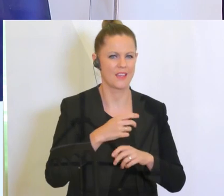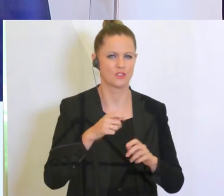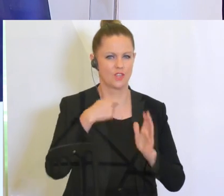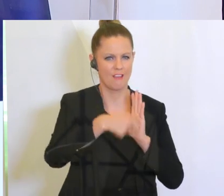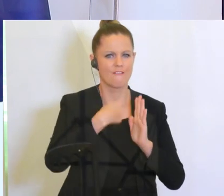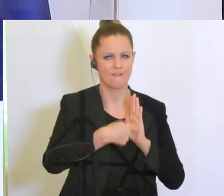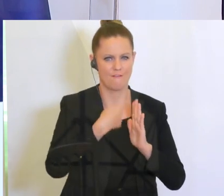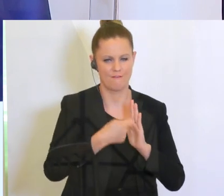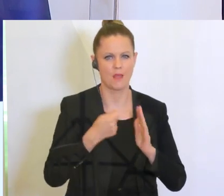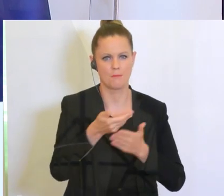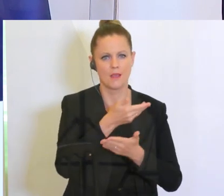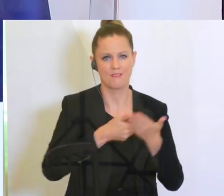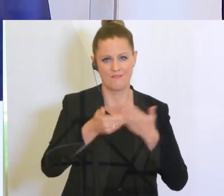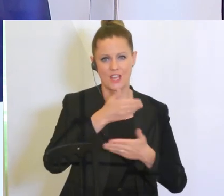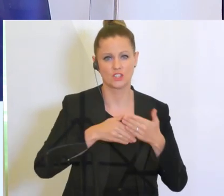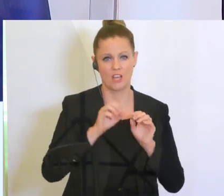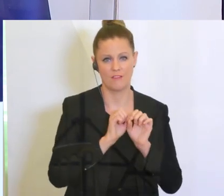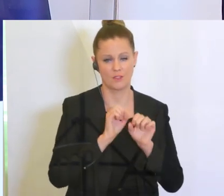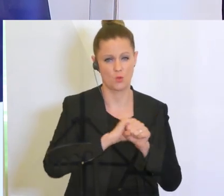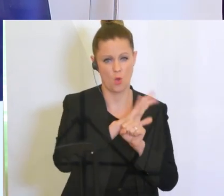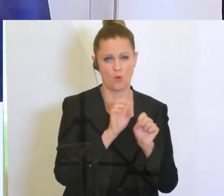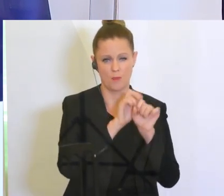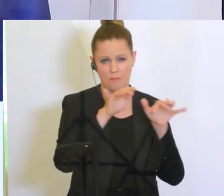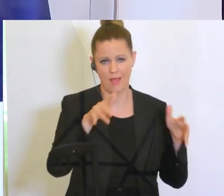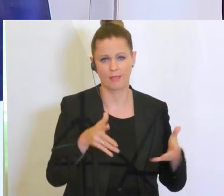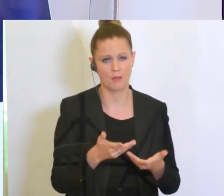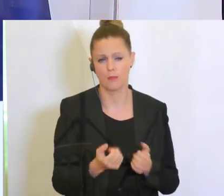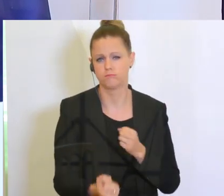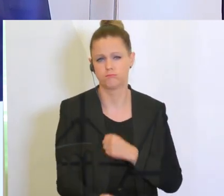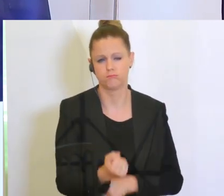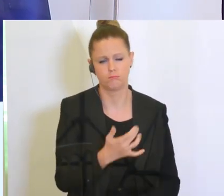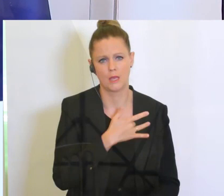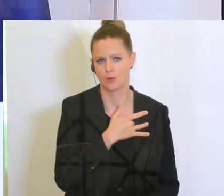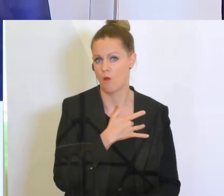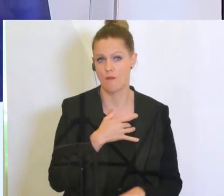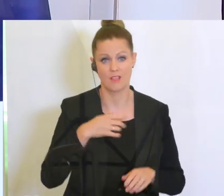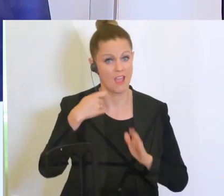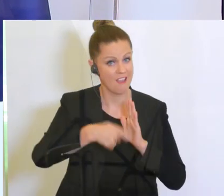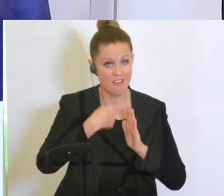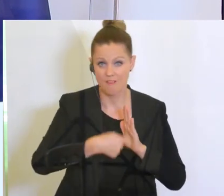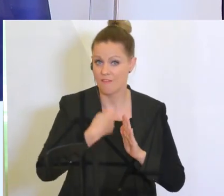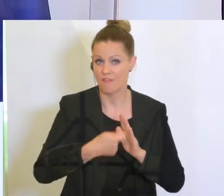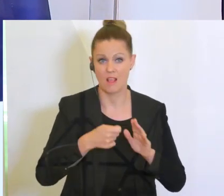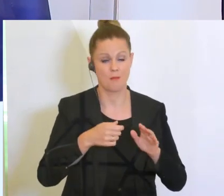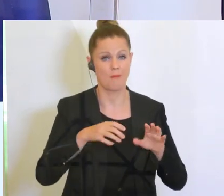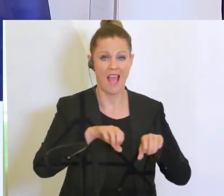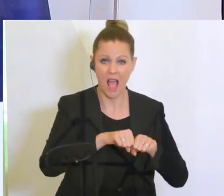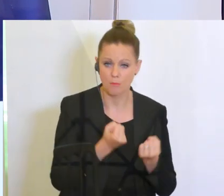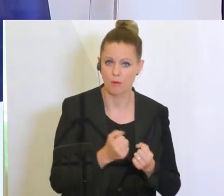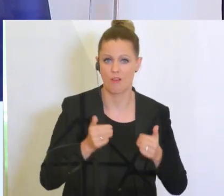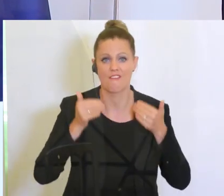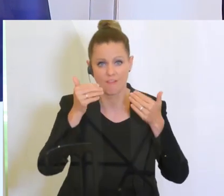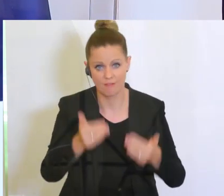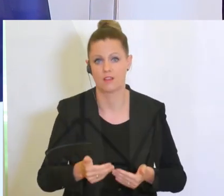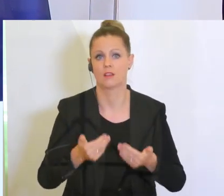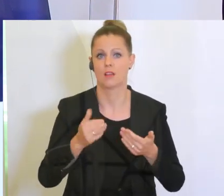Corona-Pandemie hart getroffen mit voller Wucht. Es mussten Filme abgebrochen werden, es wurden Filme verschoben, es